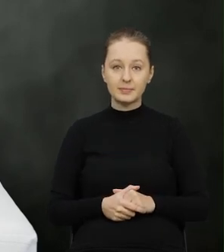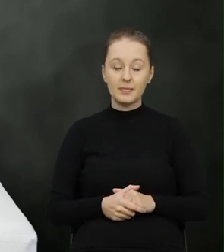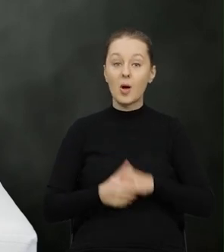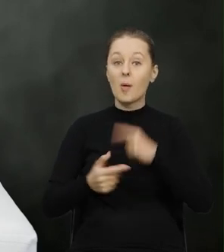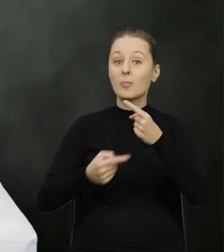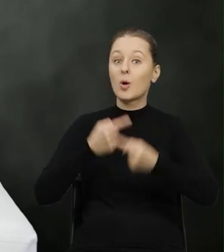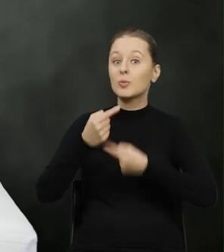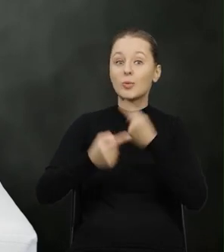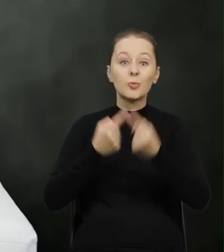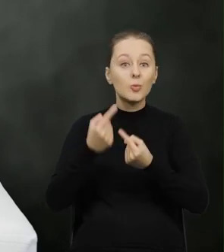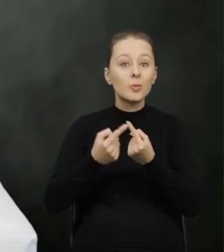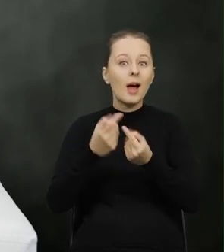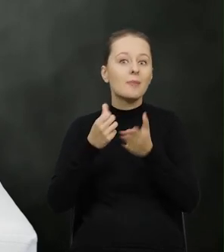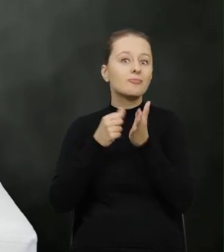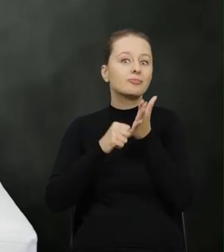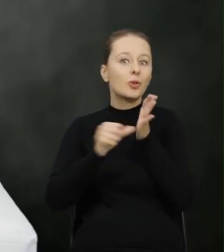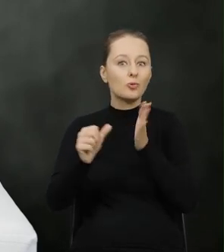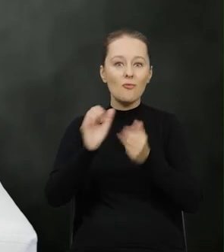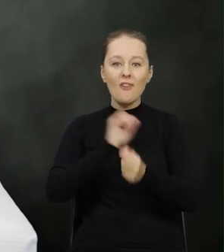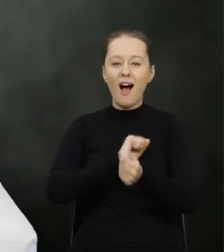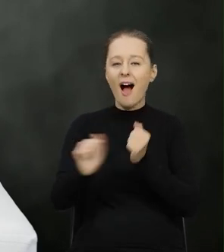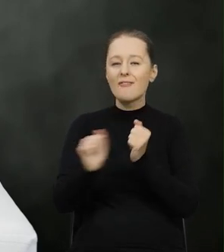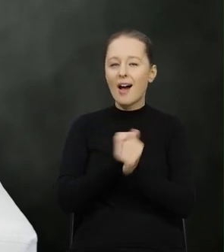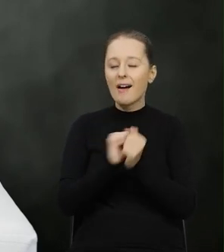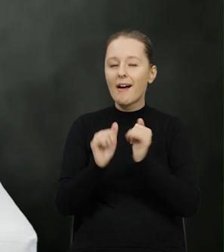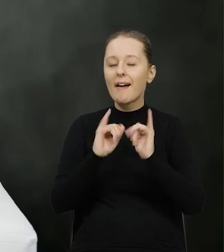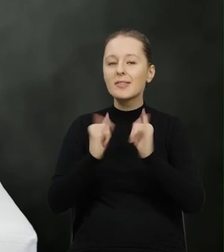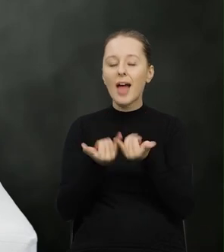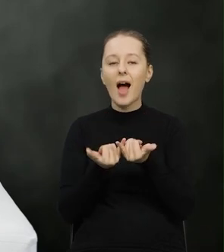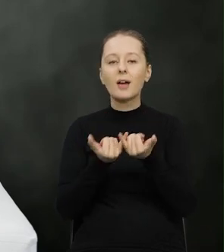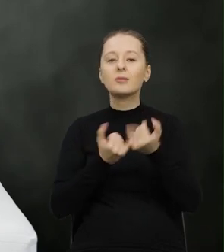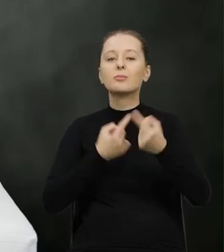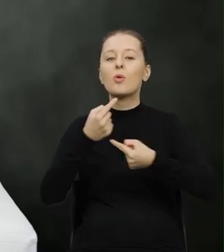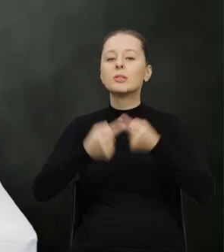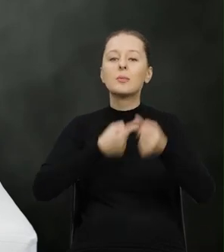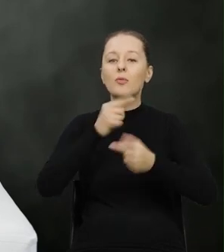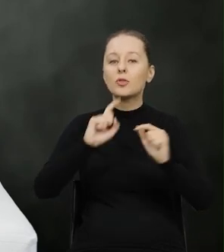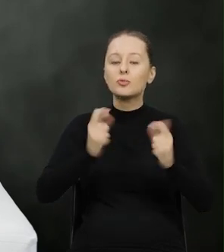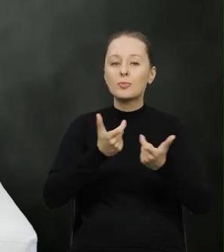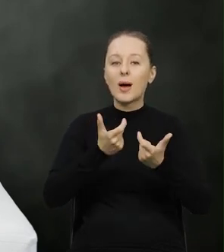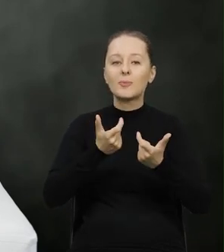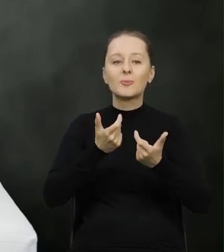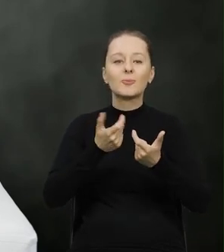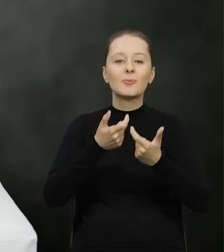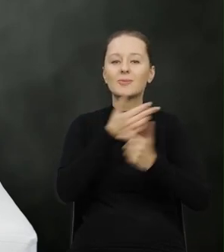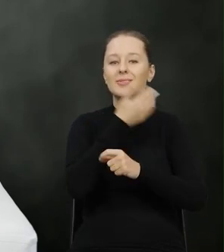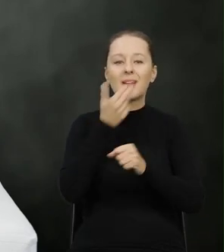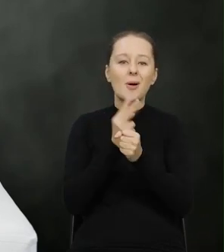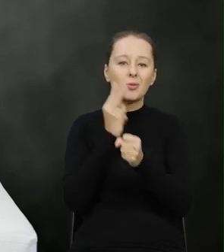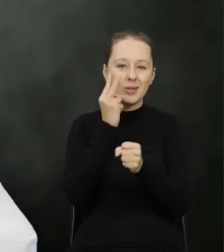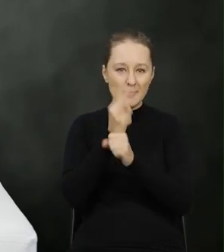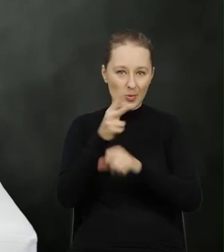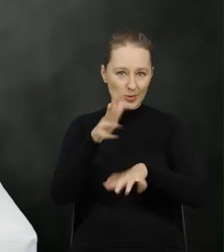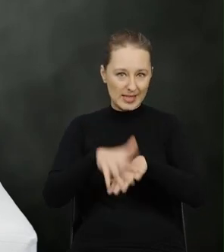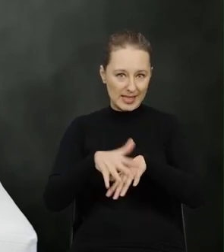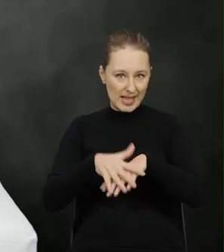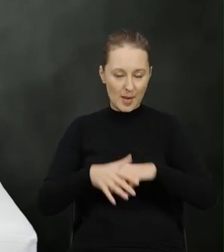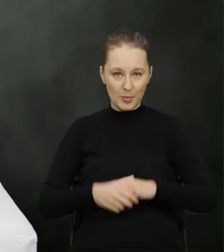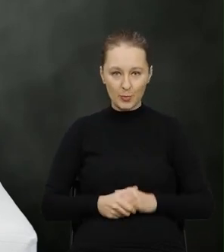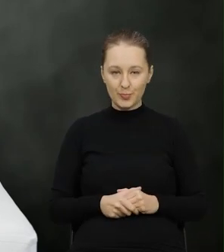procedura awaryjna jest także jak postępować w przypadku niedostępności systemu